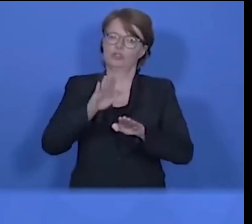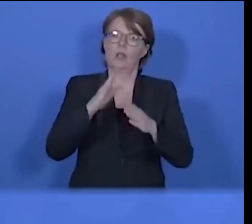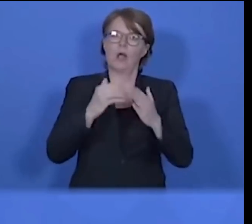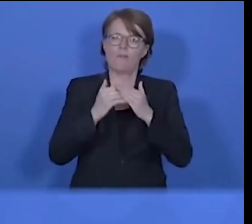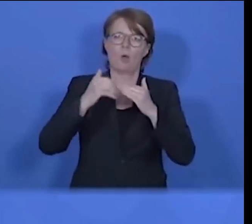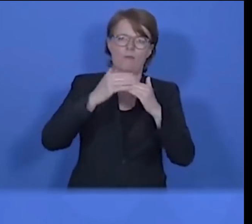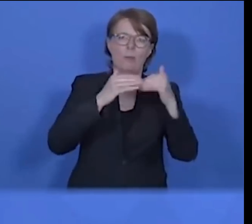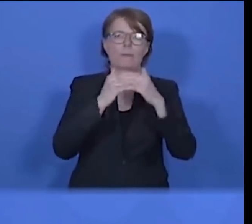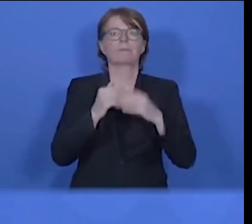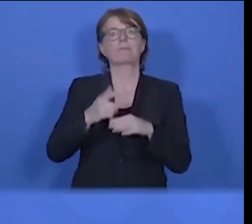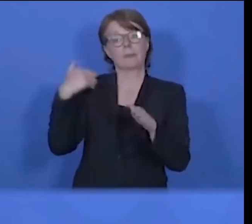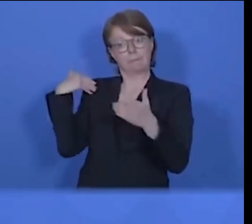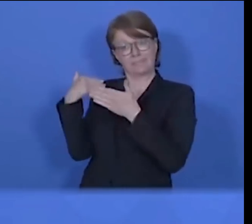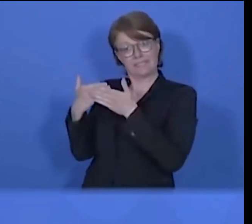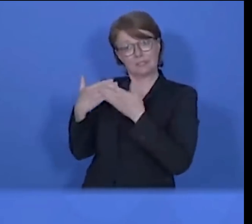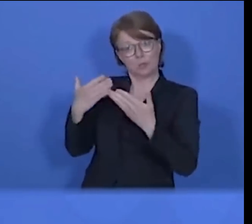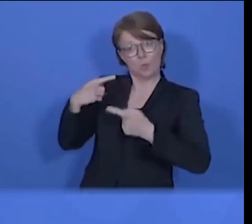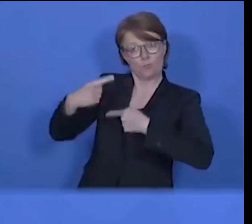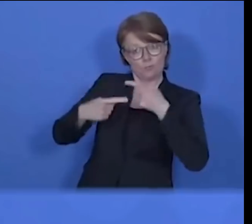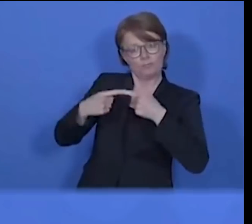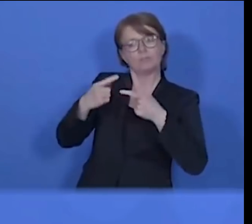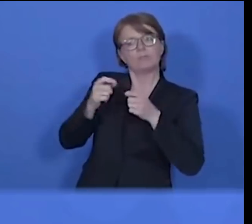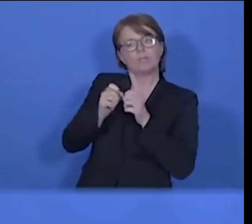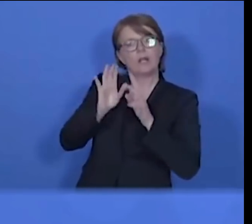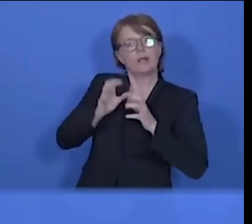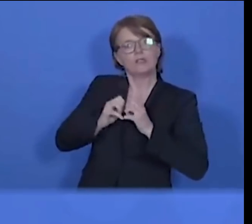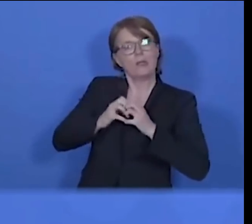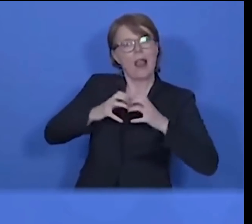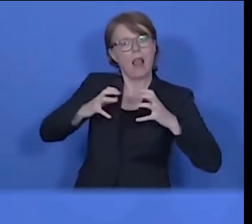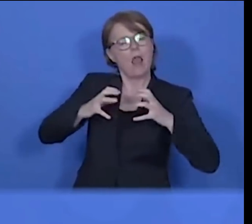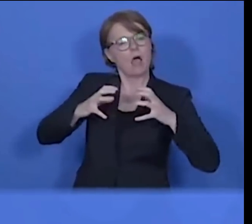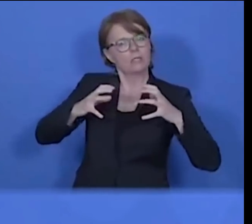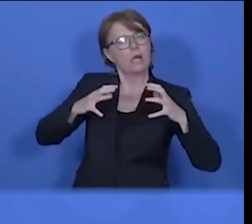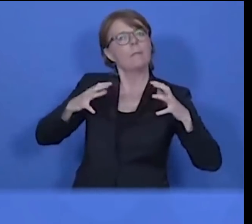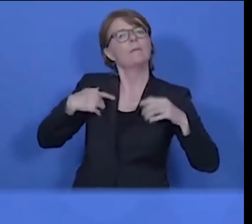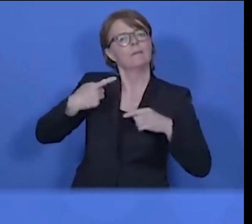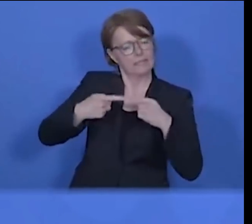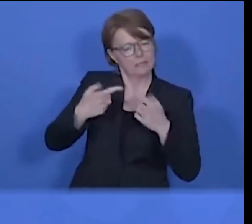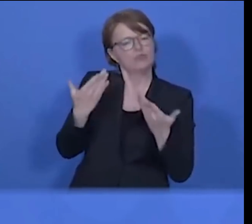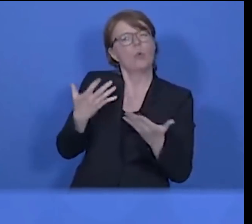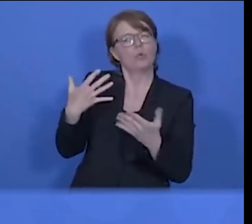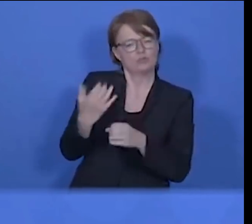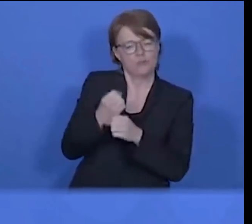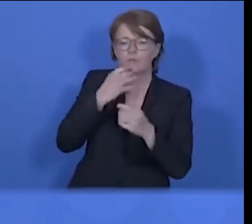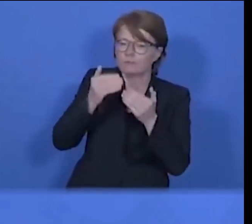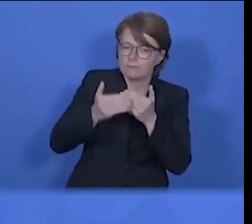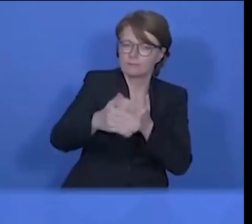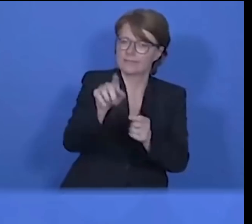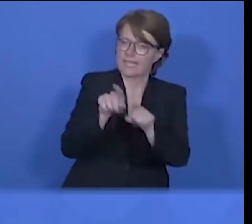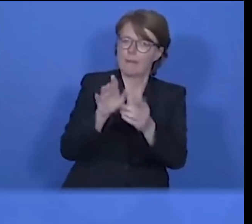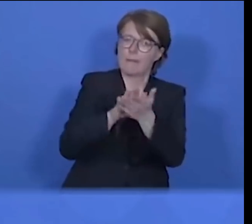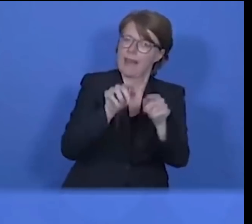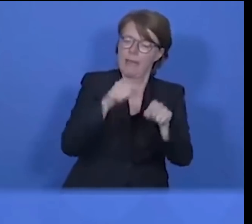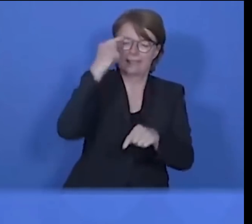bis jetzt geschafft, die Dynamik der Ausbreitung des Virus zu bremsen. Und das muss auch wieder weiter unser